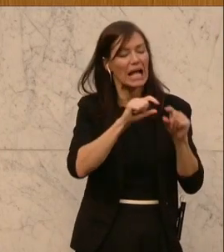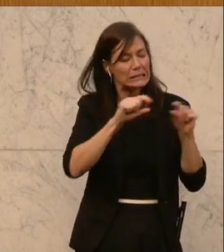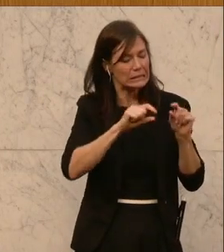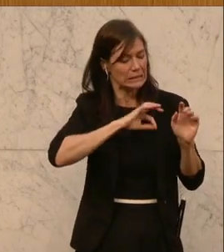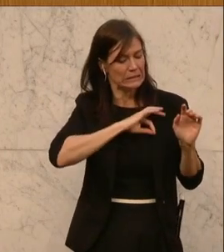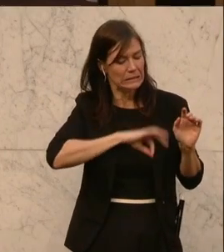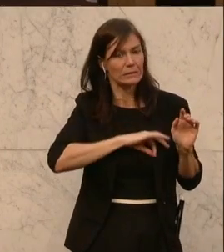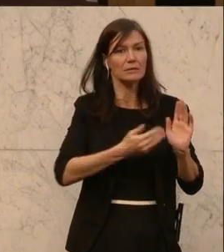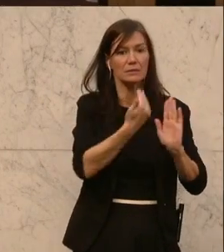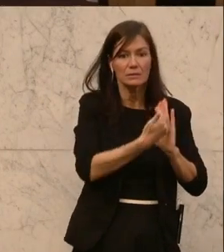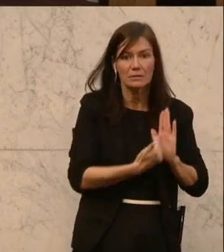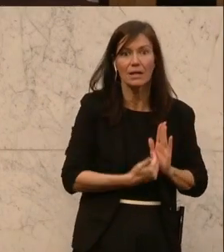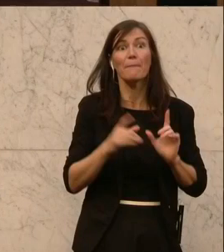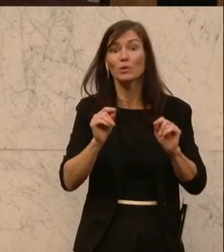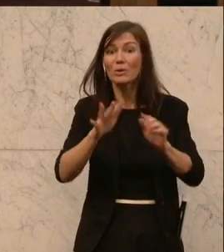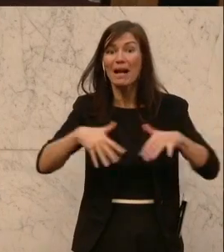hier ausgeschaltet. Skandal.